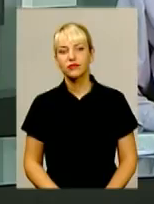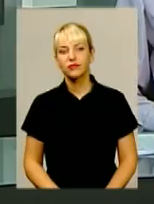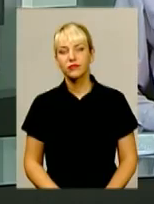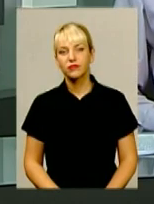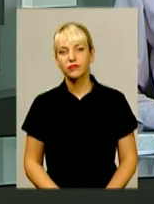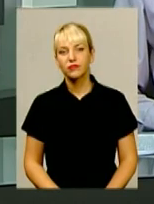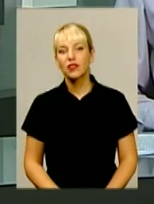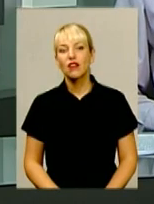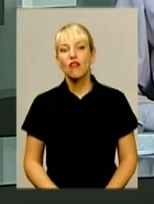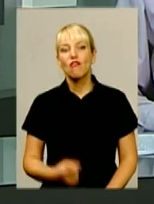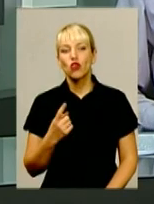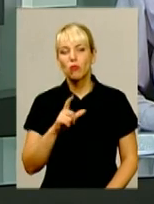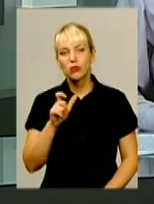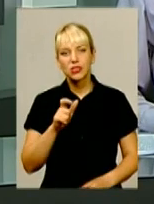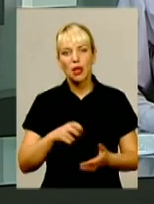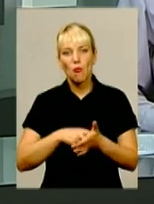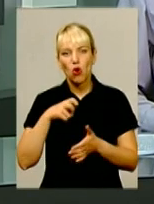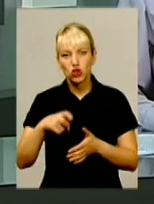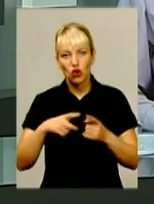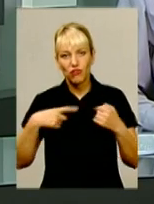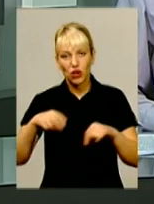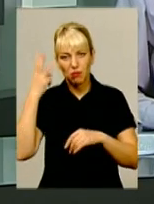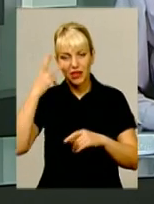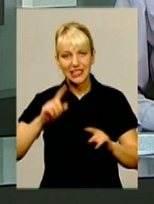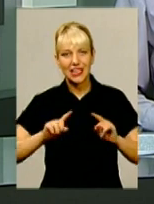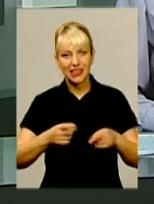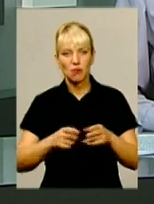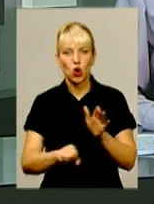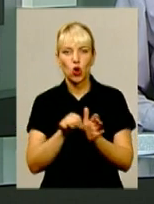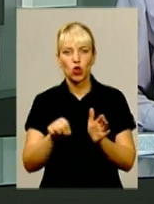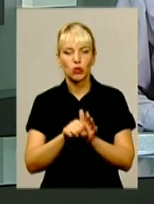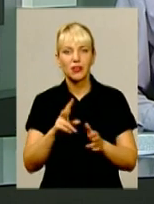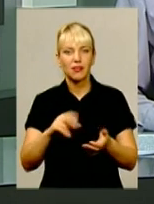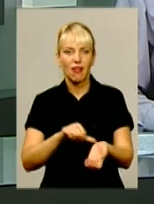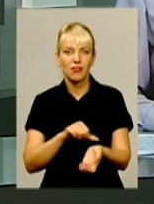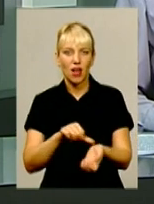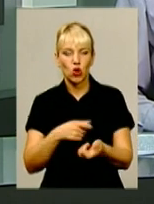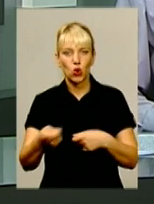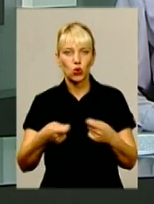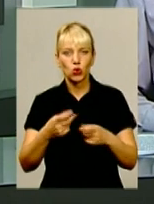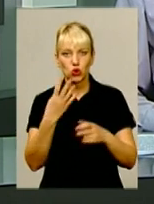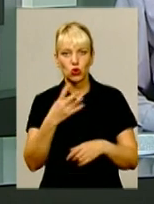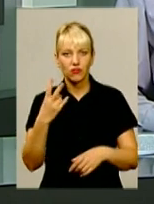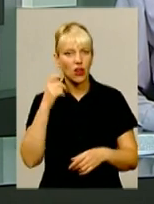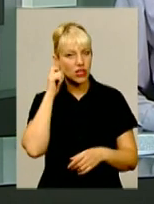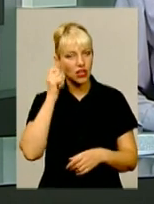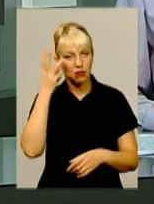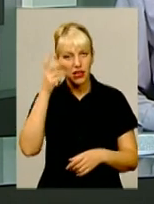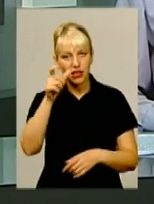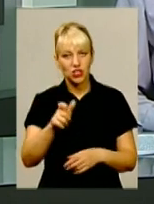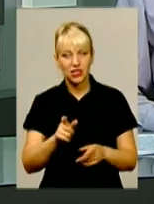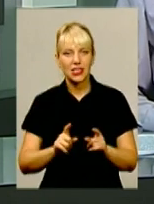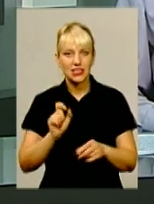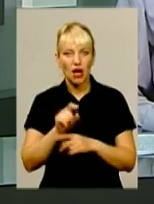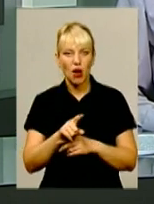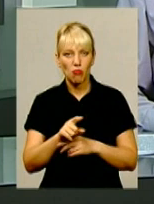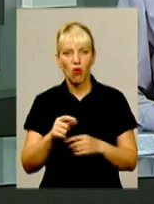В одному з поштових відділень Хмельницького затримали контрабандиста-наркоторговця. 42-річний хмельничанин замовив